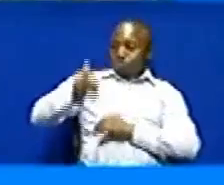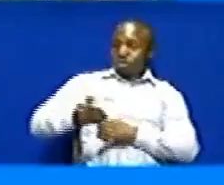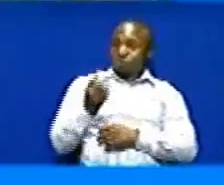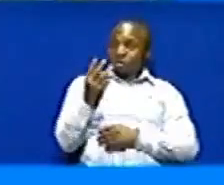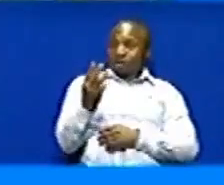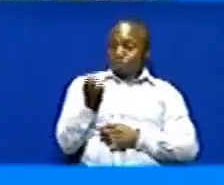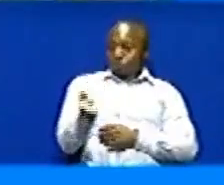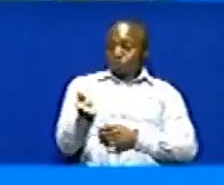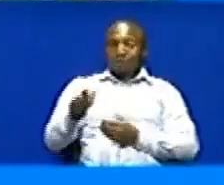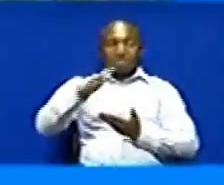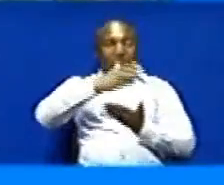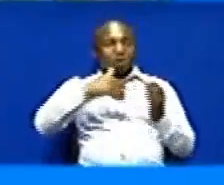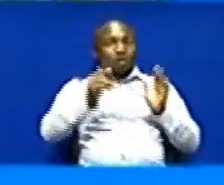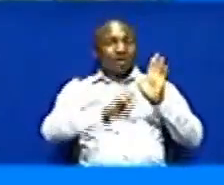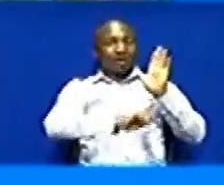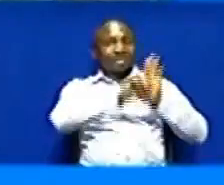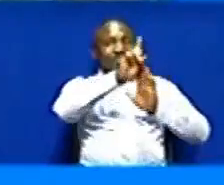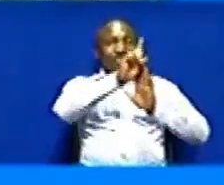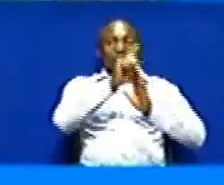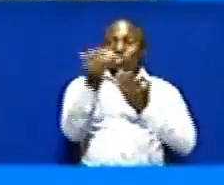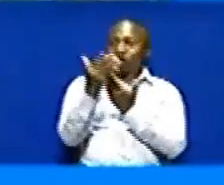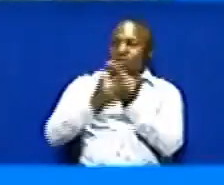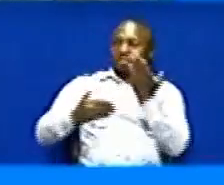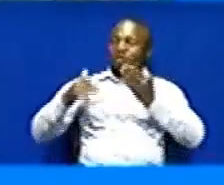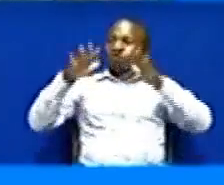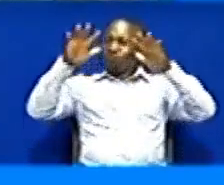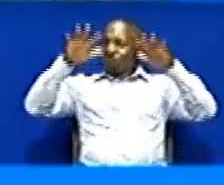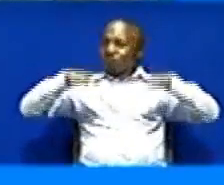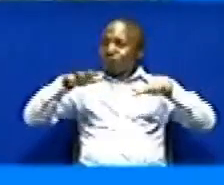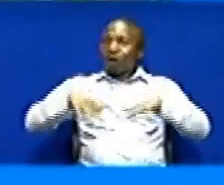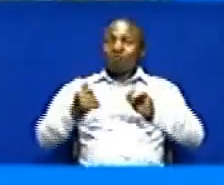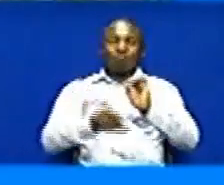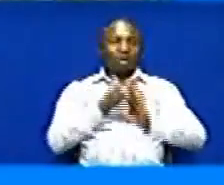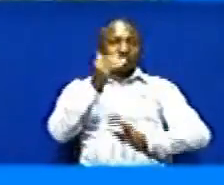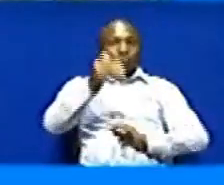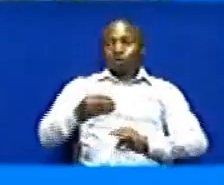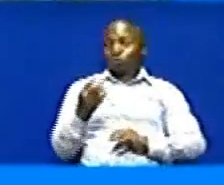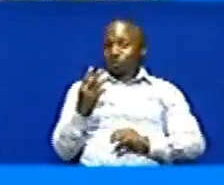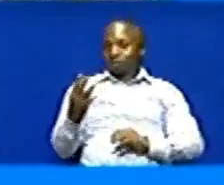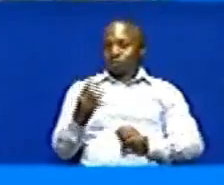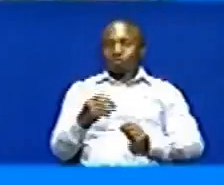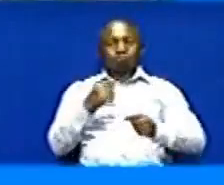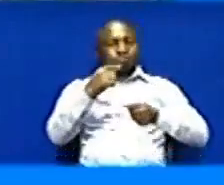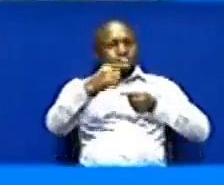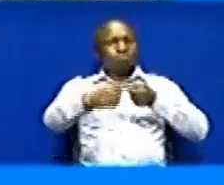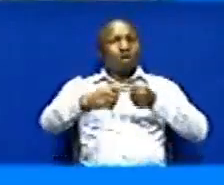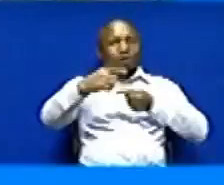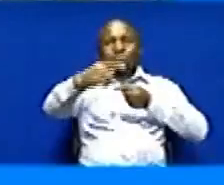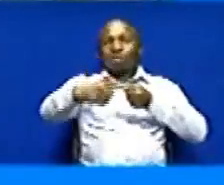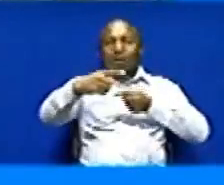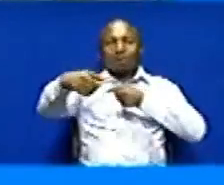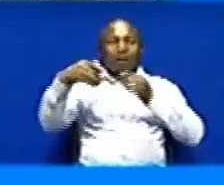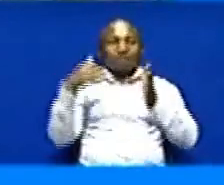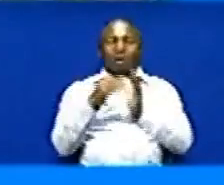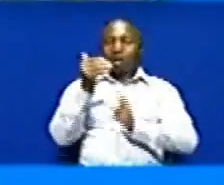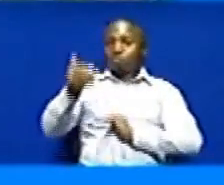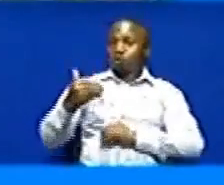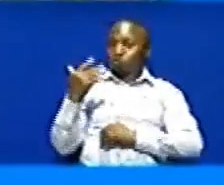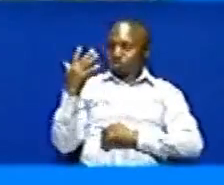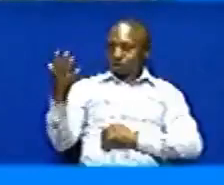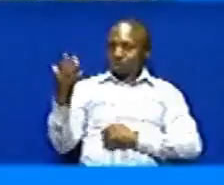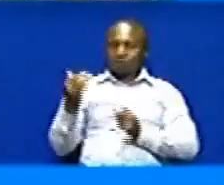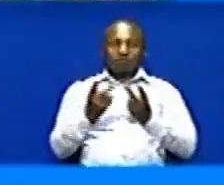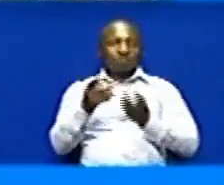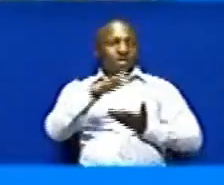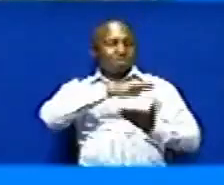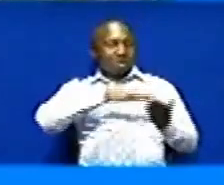Ambeo kwa maenewe ya lioko katika zini wanichi Mbuwa hizi ndio zimeanza tumwezi huu wa tatu Zika ya tisitaendelea mpaka mwezi wa tano Lakini pia